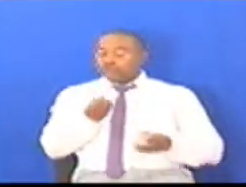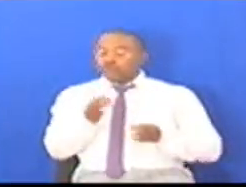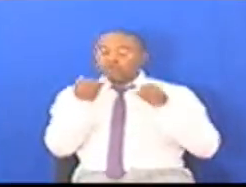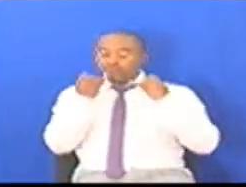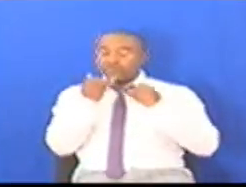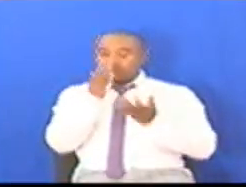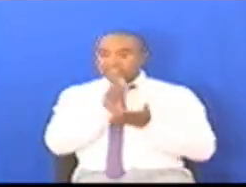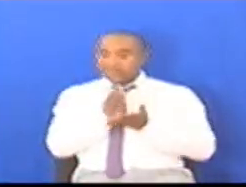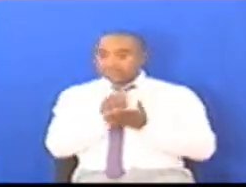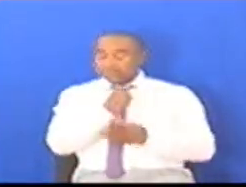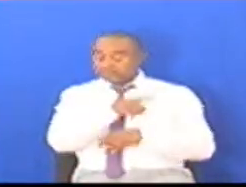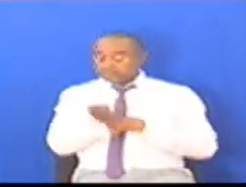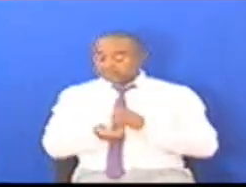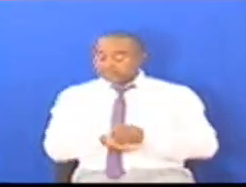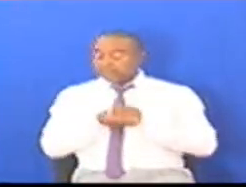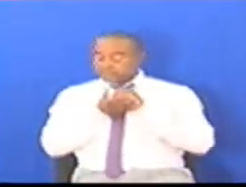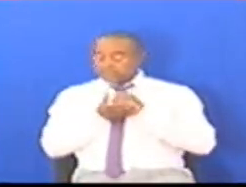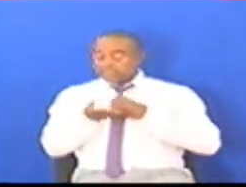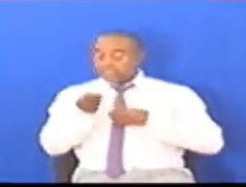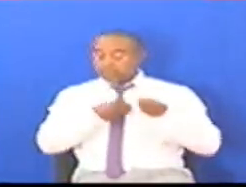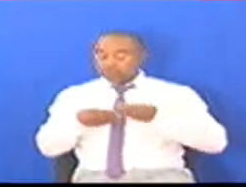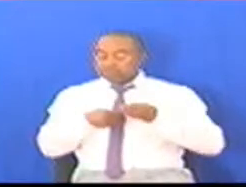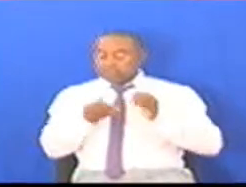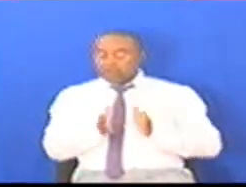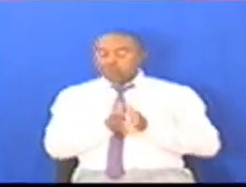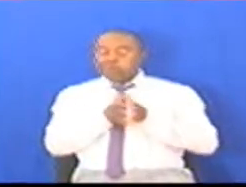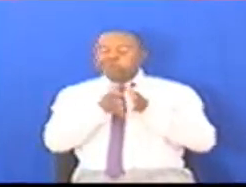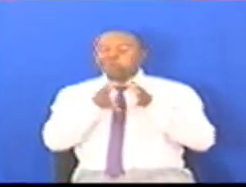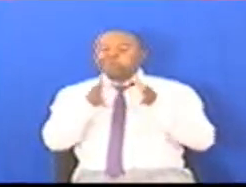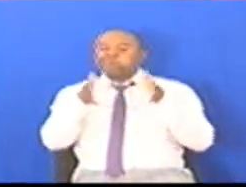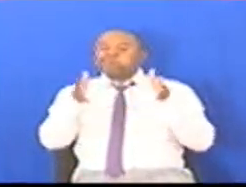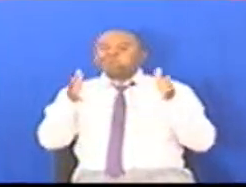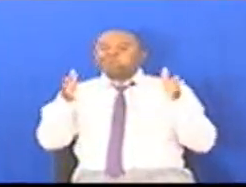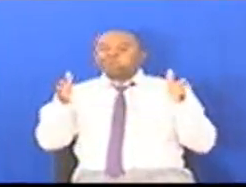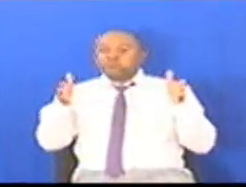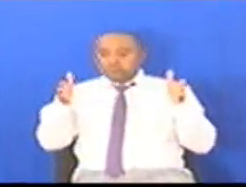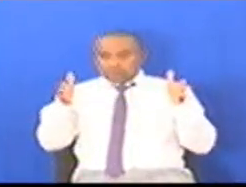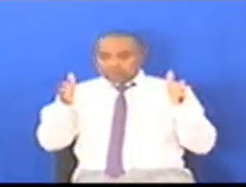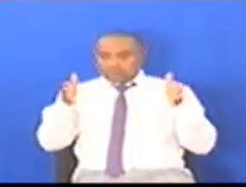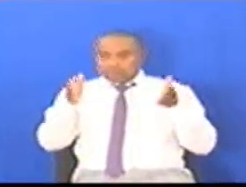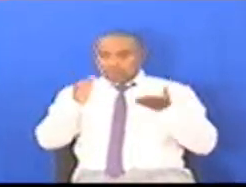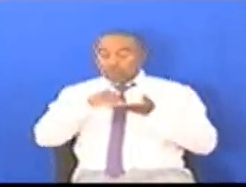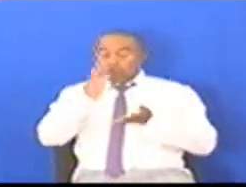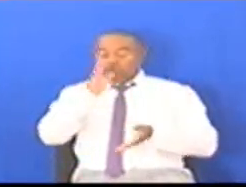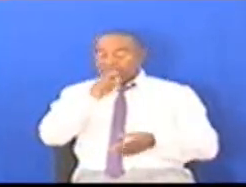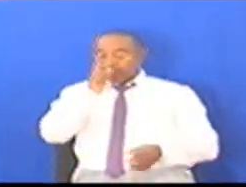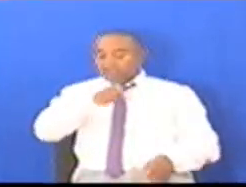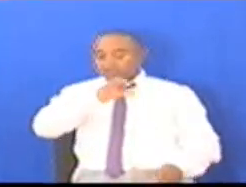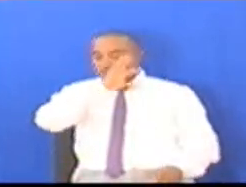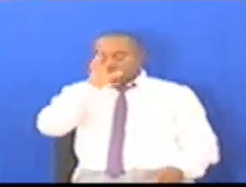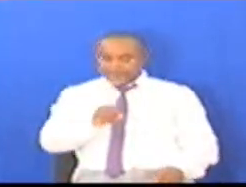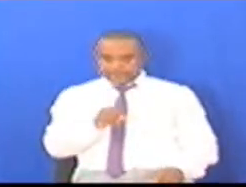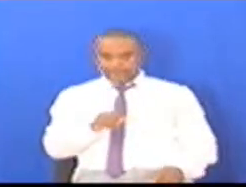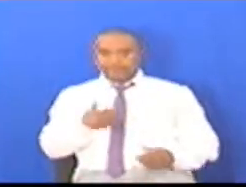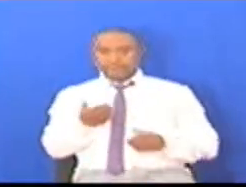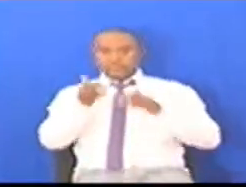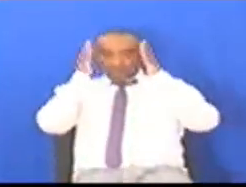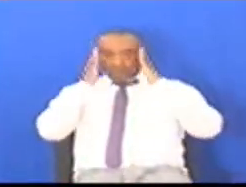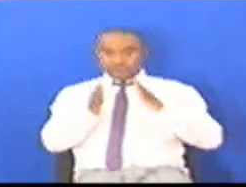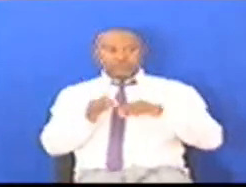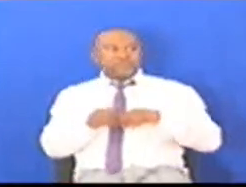Zitasaidia katika kukuza Uchunu wetu Na weze ukua endelevu kwa maslahi ya wati Mwishimu ya speaker